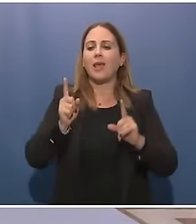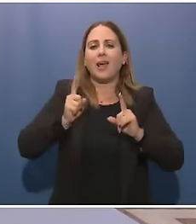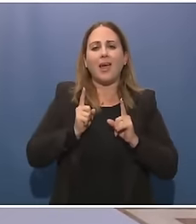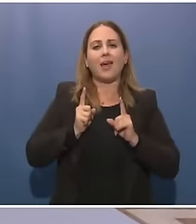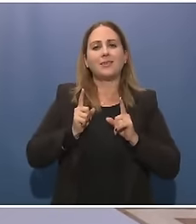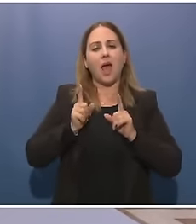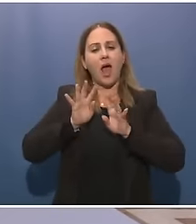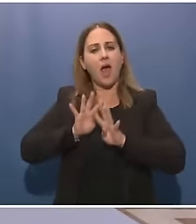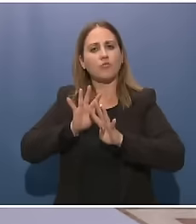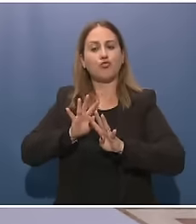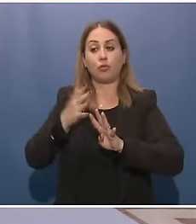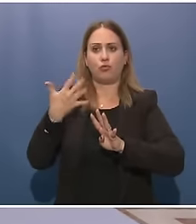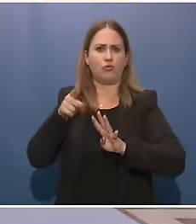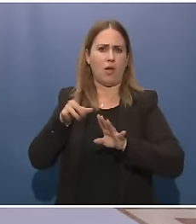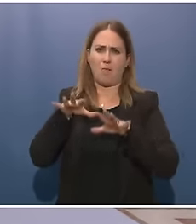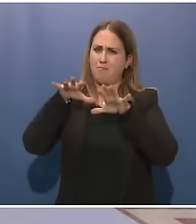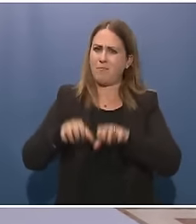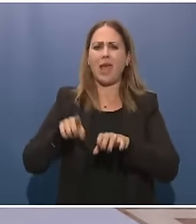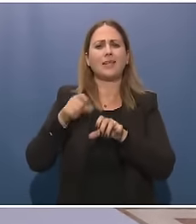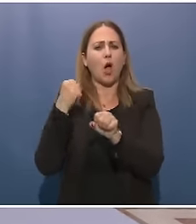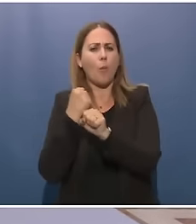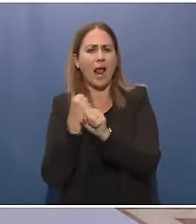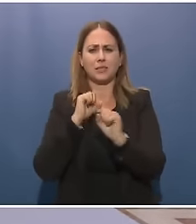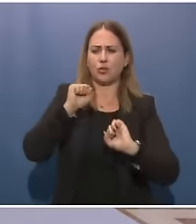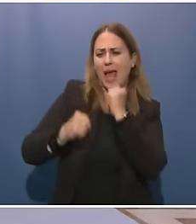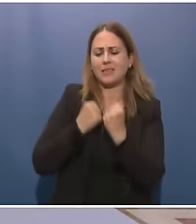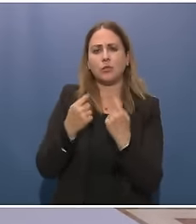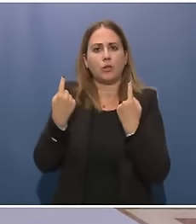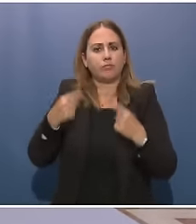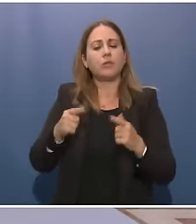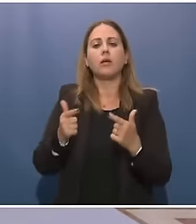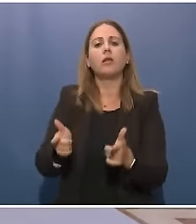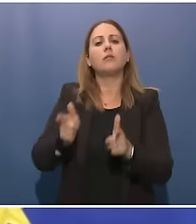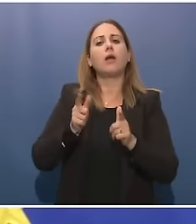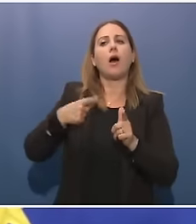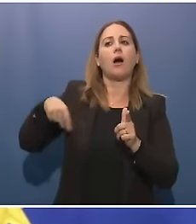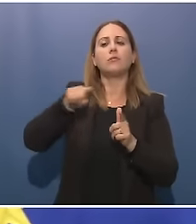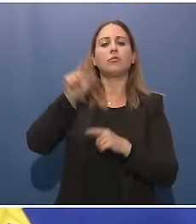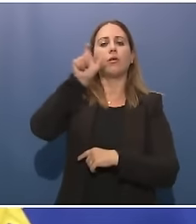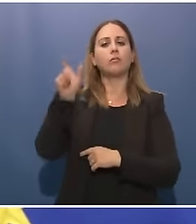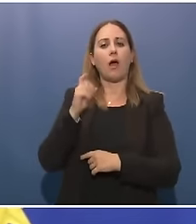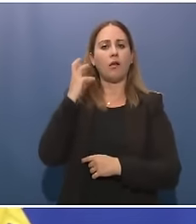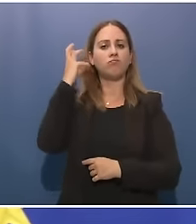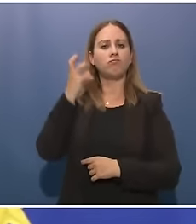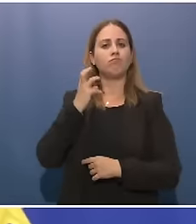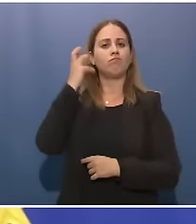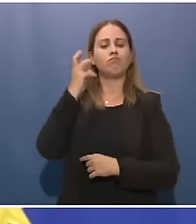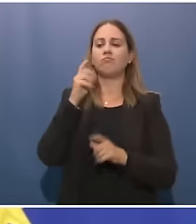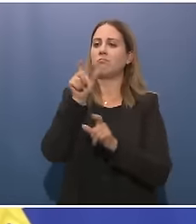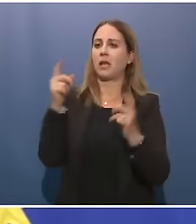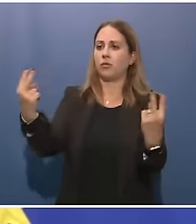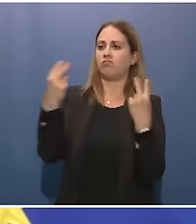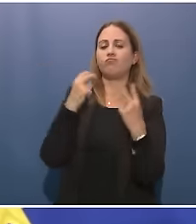sono impegnate in queste missioni e operazioni per la credibilità che conferiscono alla nostra nazione e per la credibilità dell